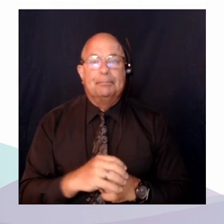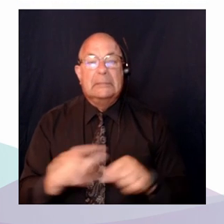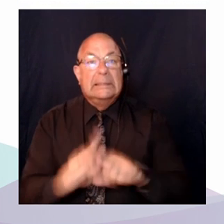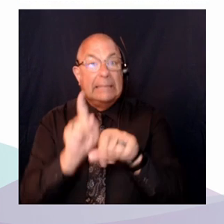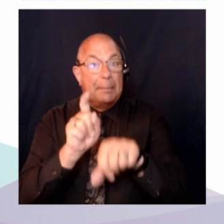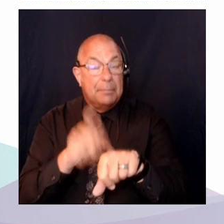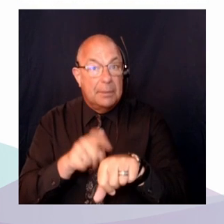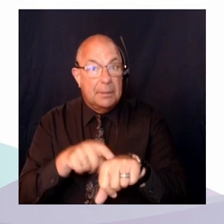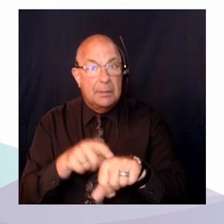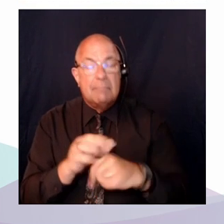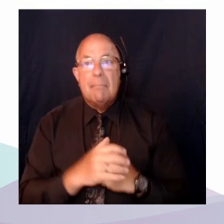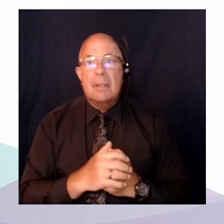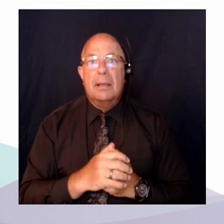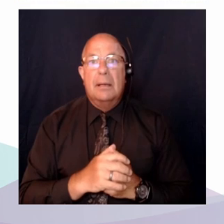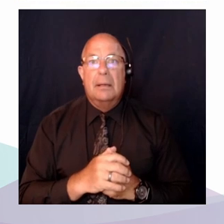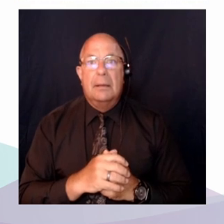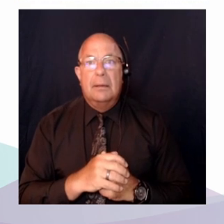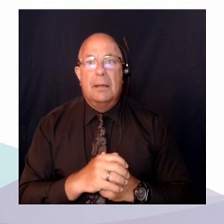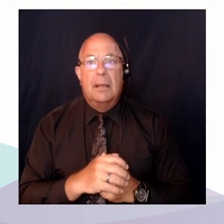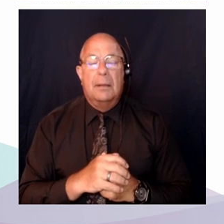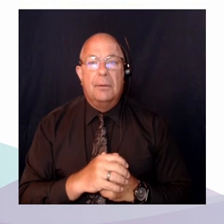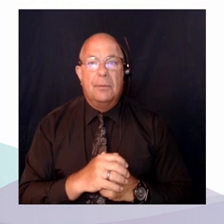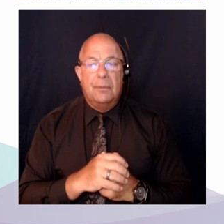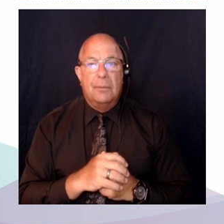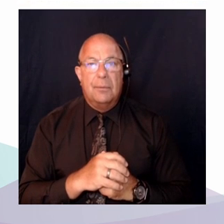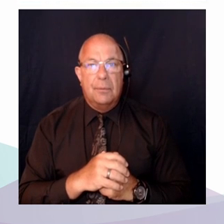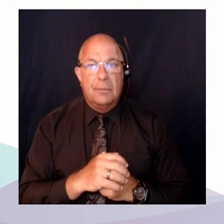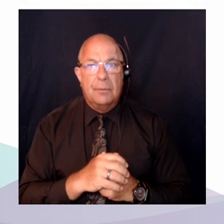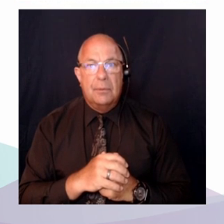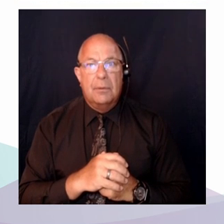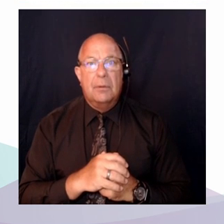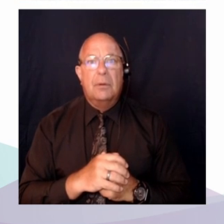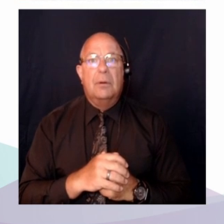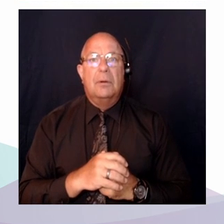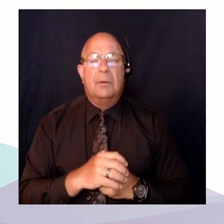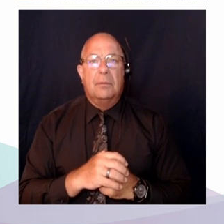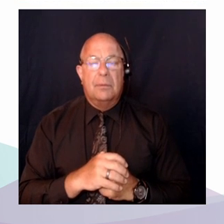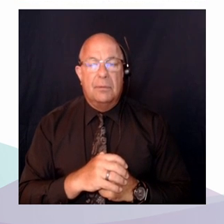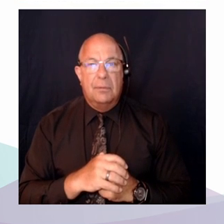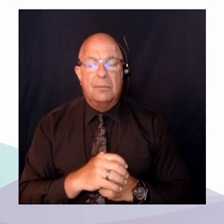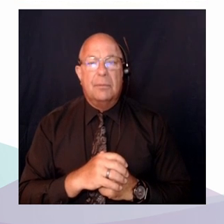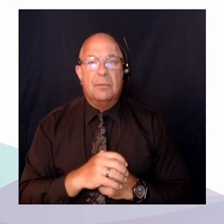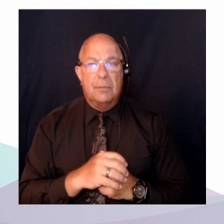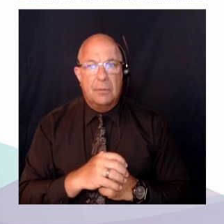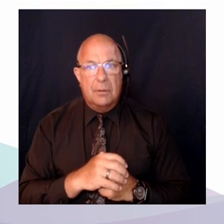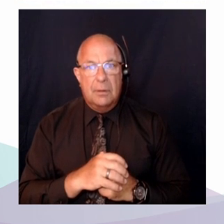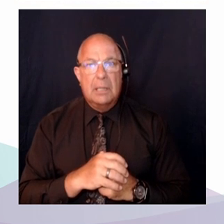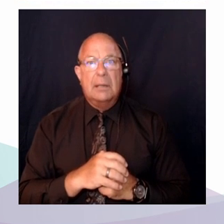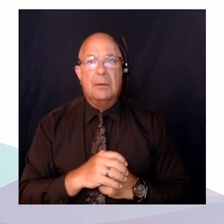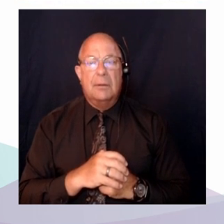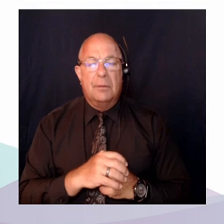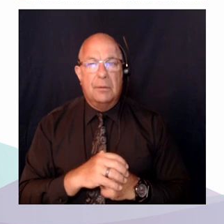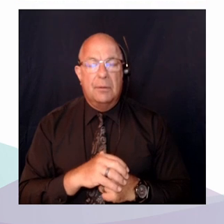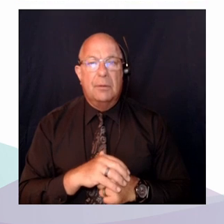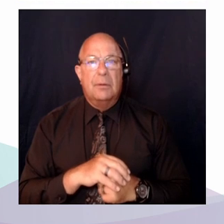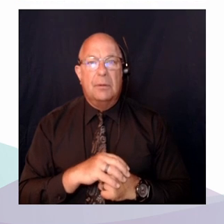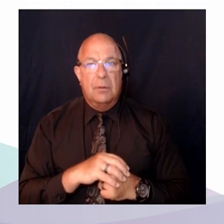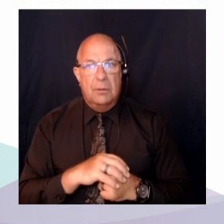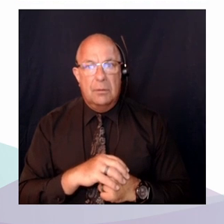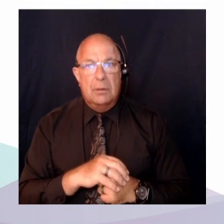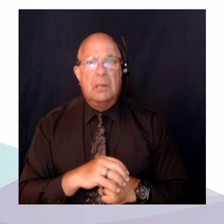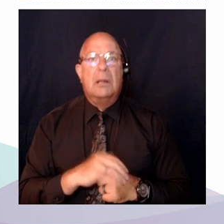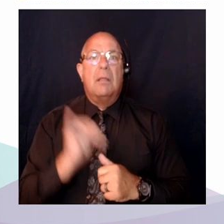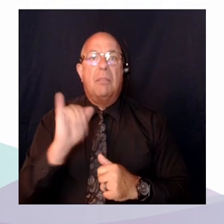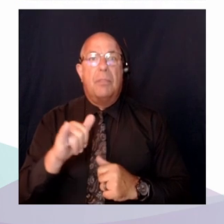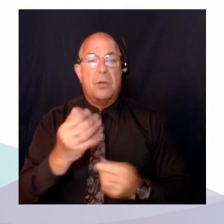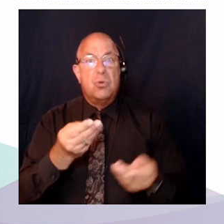dans le droit pour altérer le statu quo et faire pénétrer les droits économiques, sociaux et culturels dans le droit interne québécois